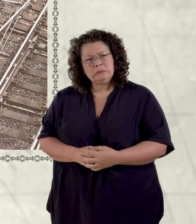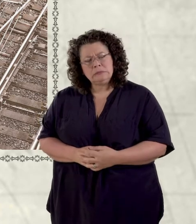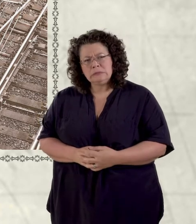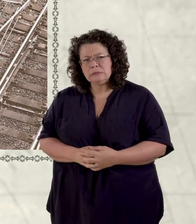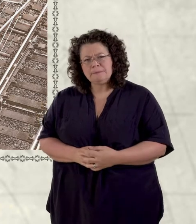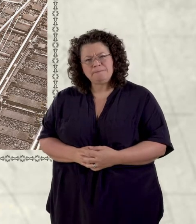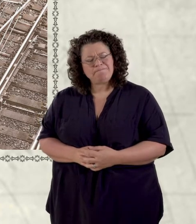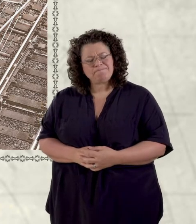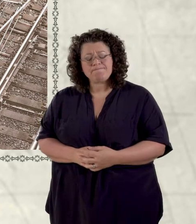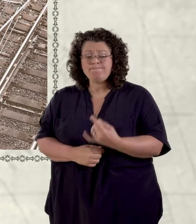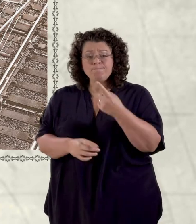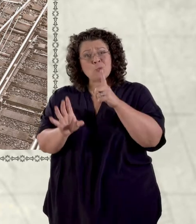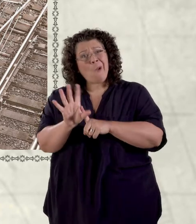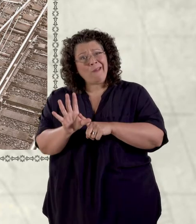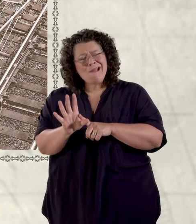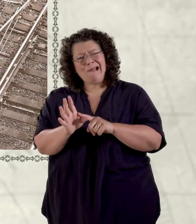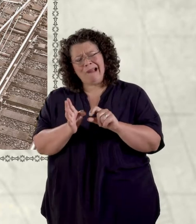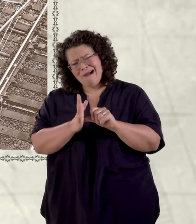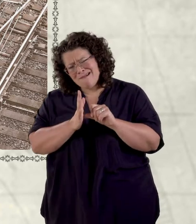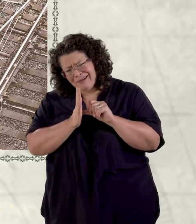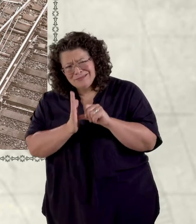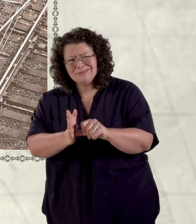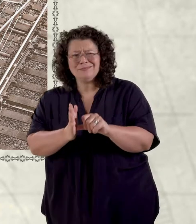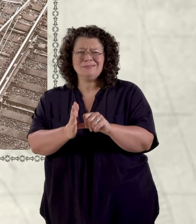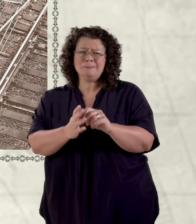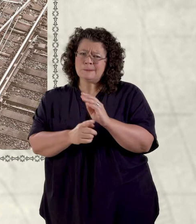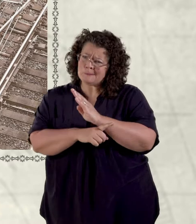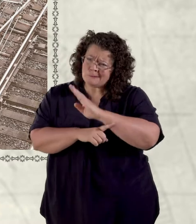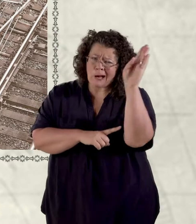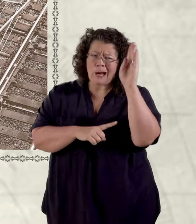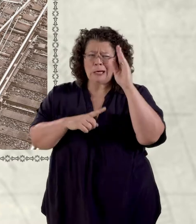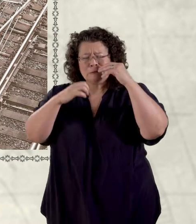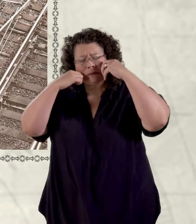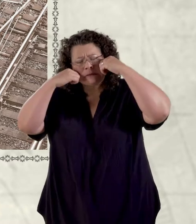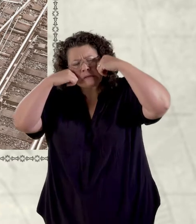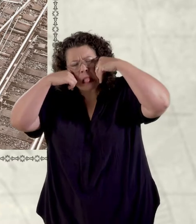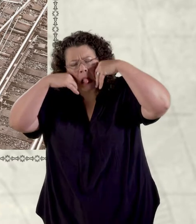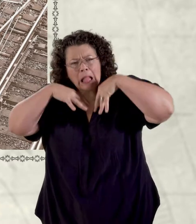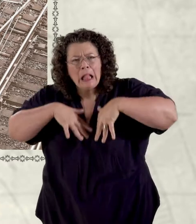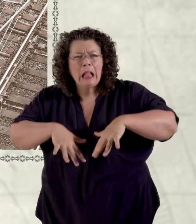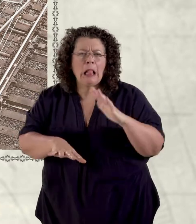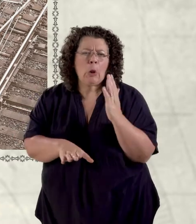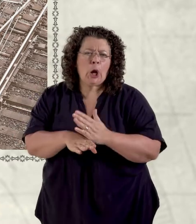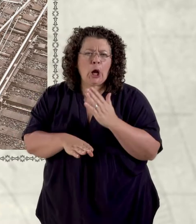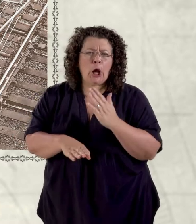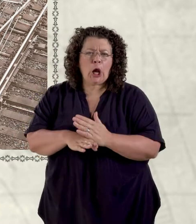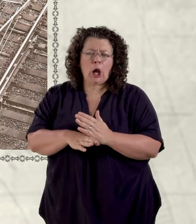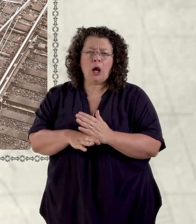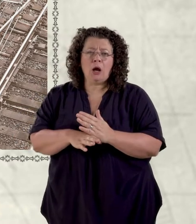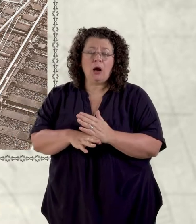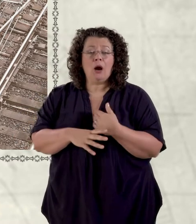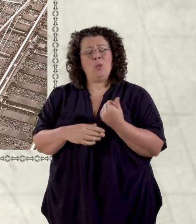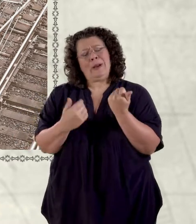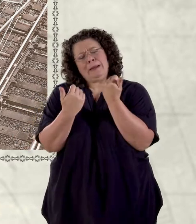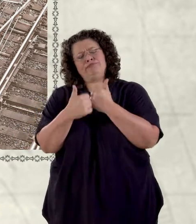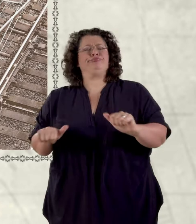Ar ôl blwyddyn o waith, anodd, chwyslid a phoenis. Fe lwyddo